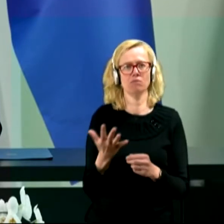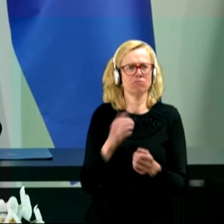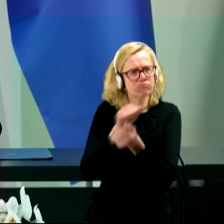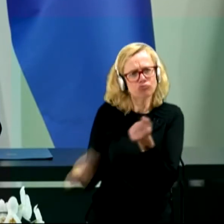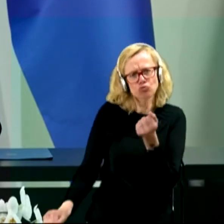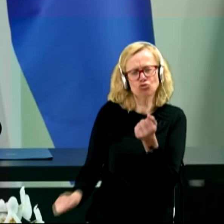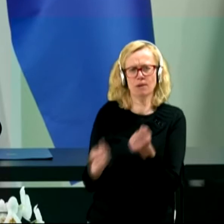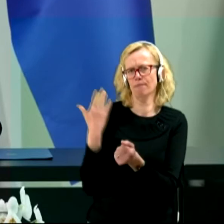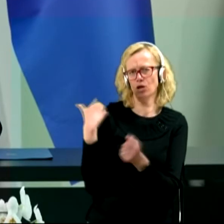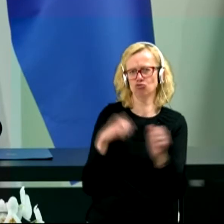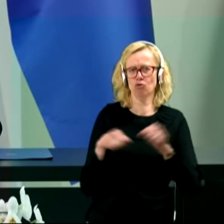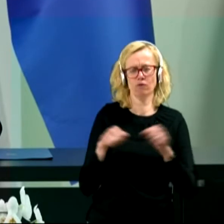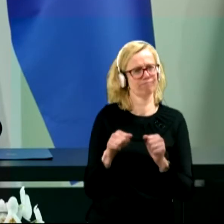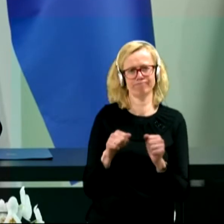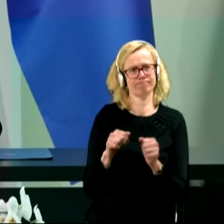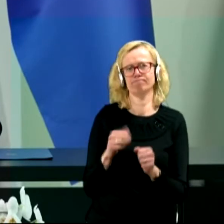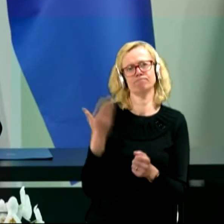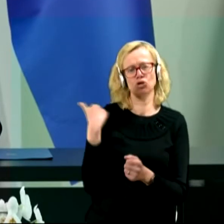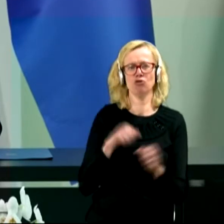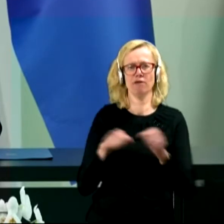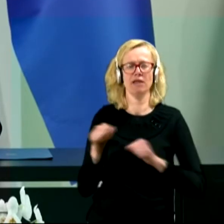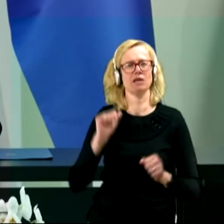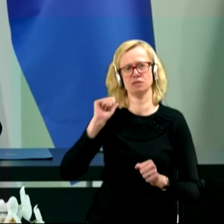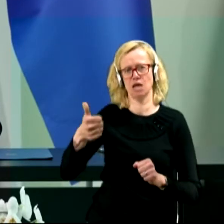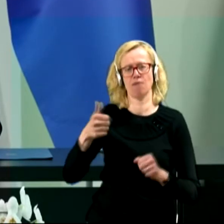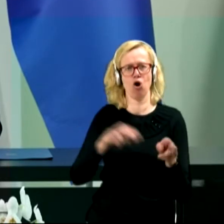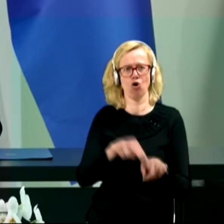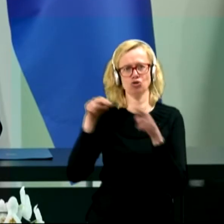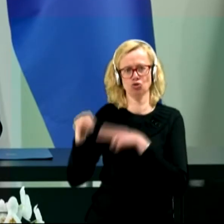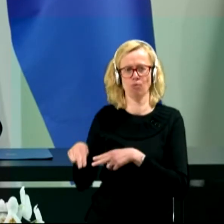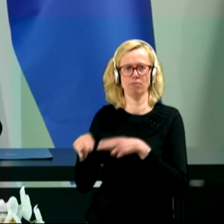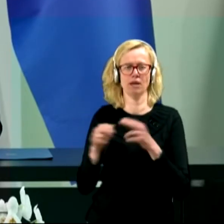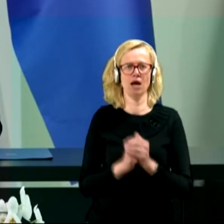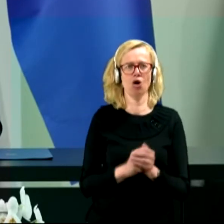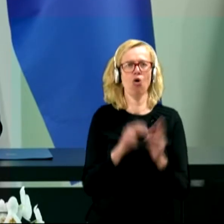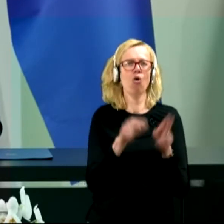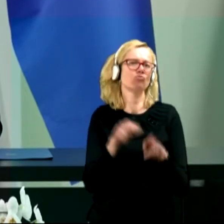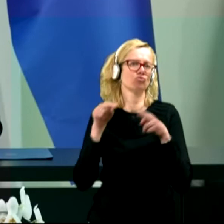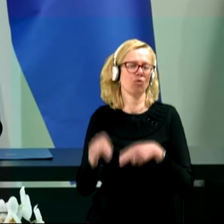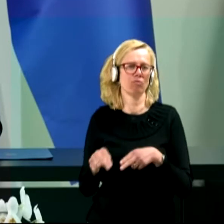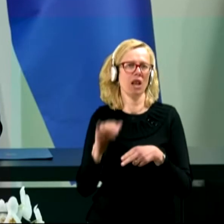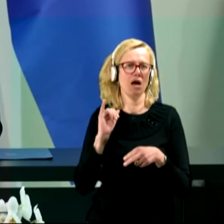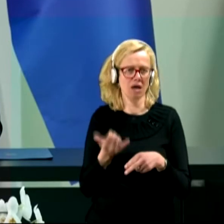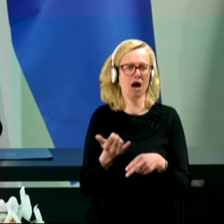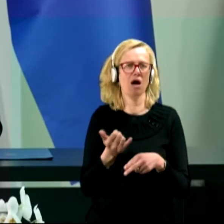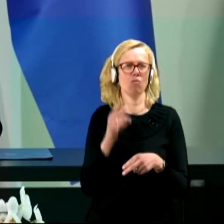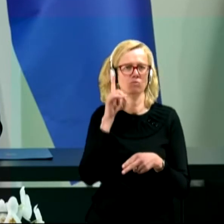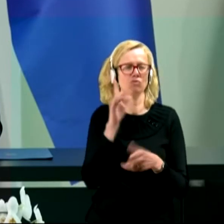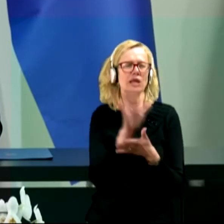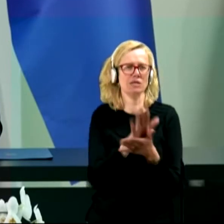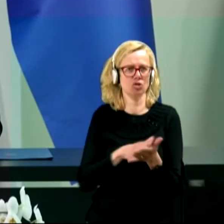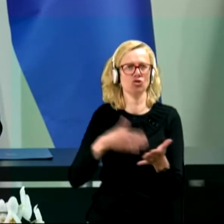prejšnjo vlado. Prejšnjo vlado je samo odstopila. Odstopila je v bistvu na začetku